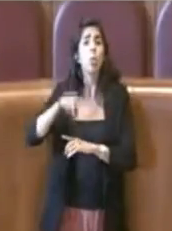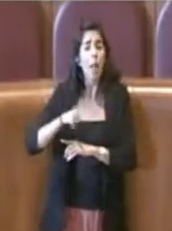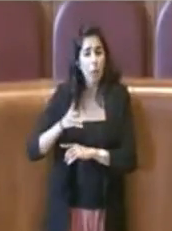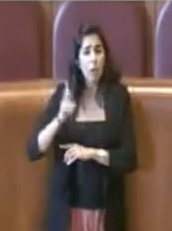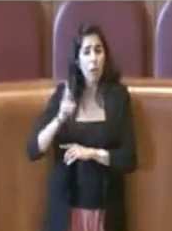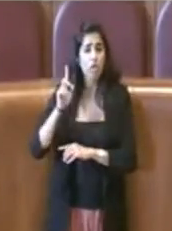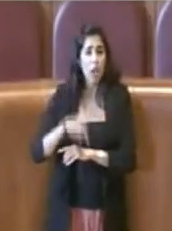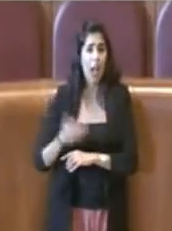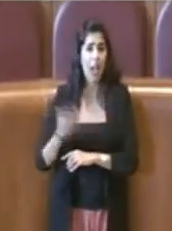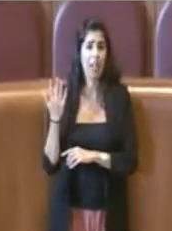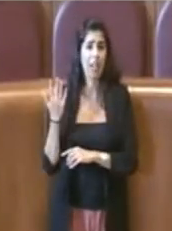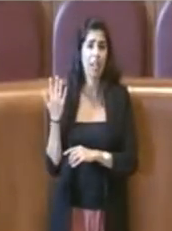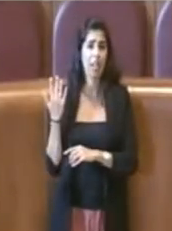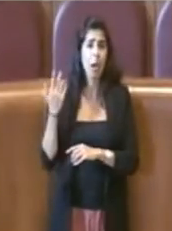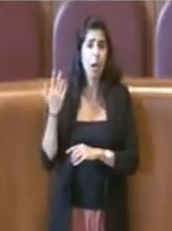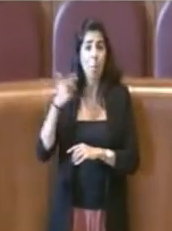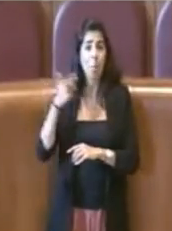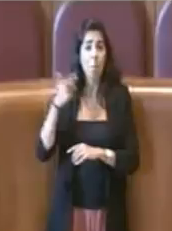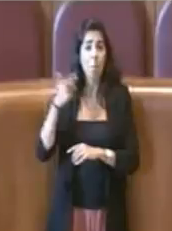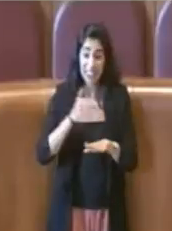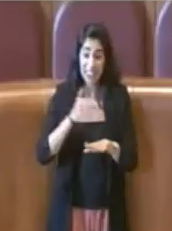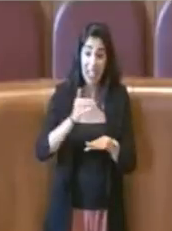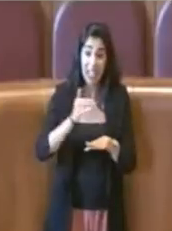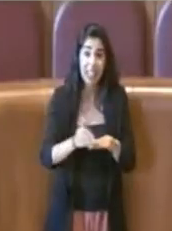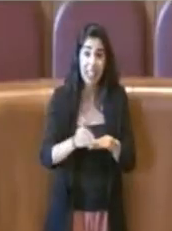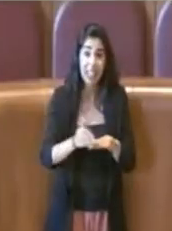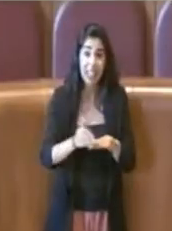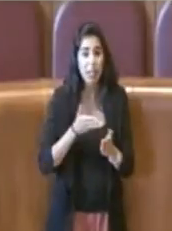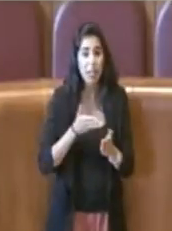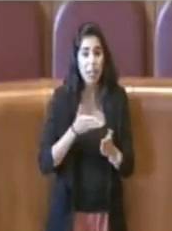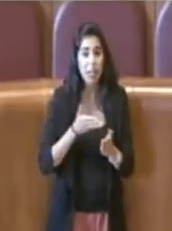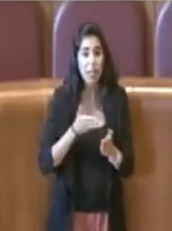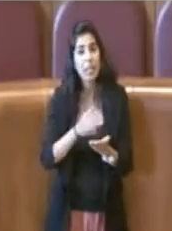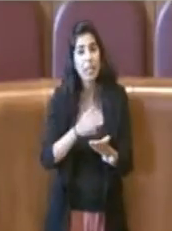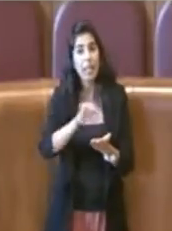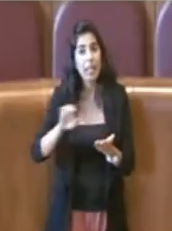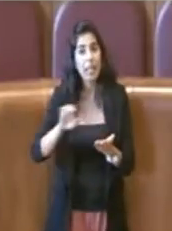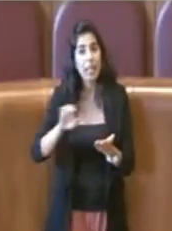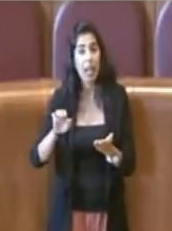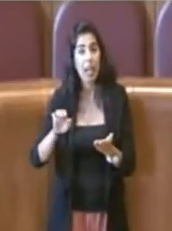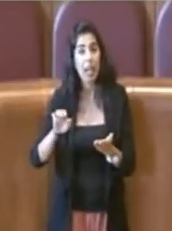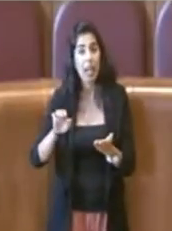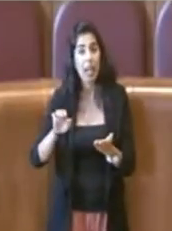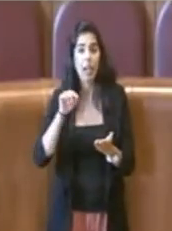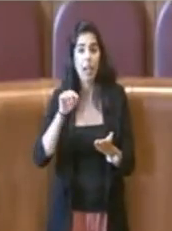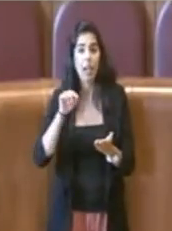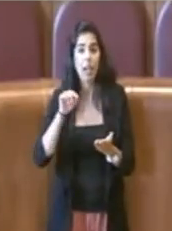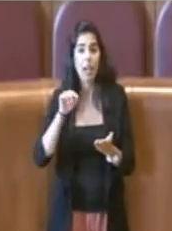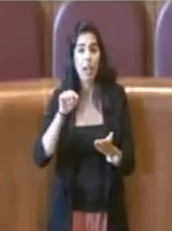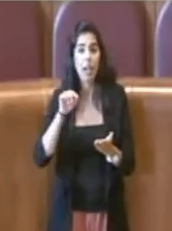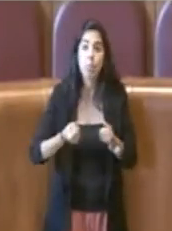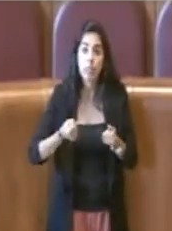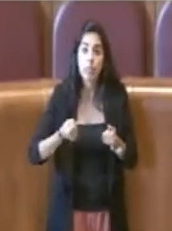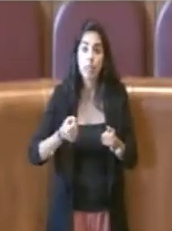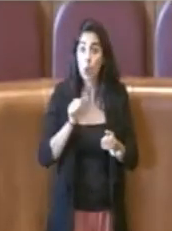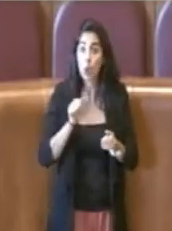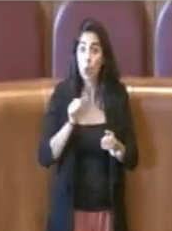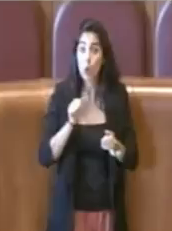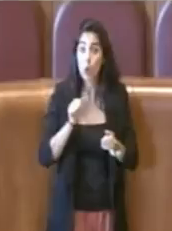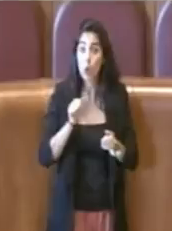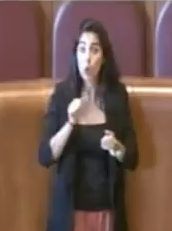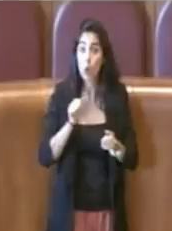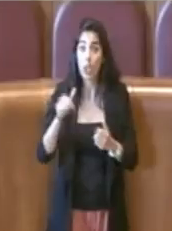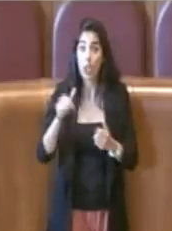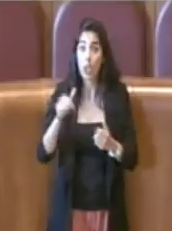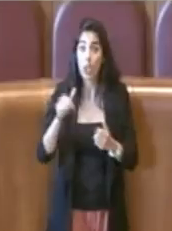perché i ritardi nella presentazione dell'ISEE non è frutto dell'anticipazione della